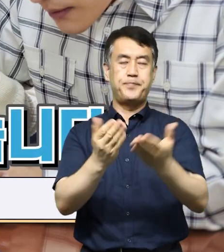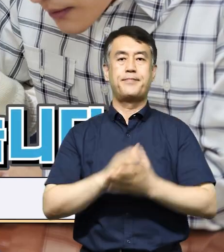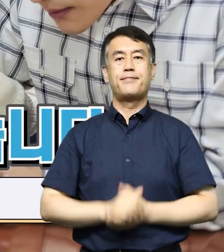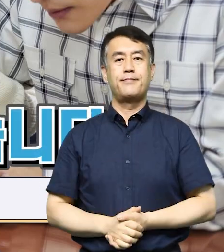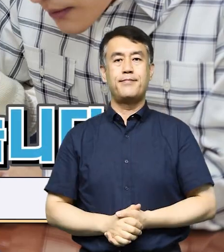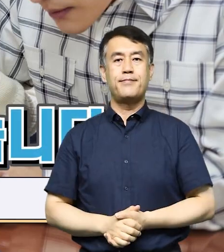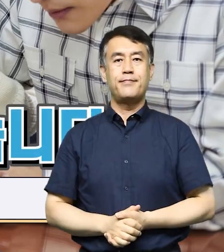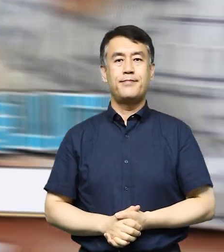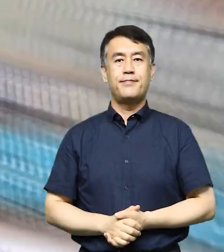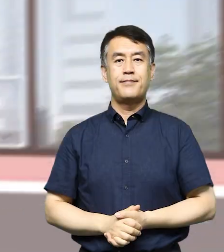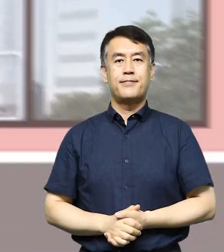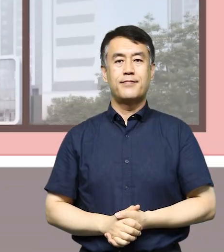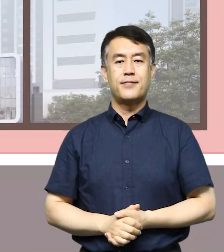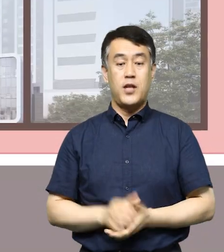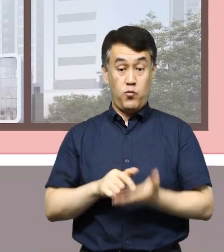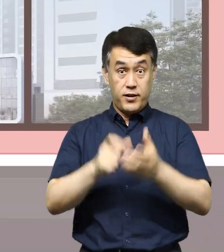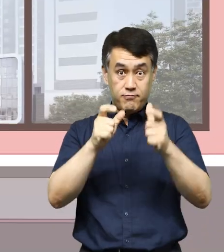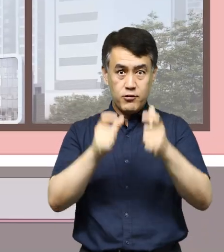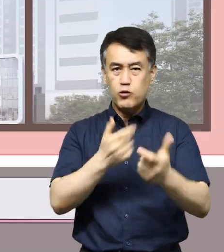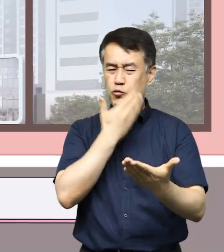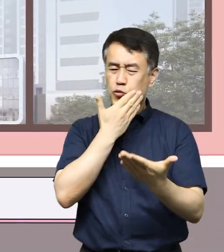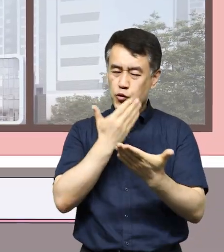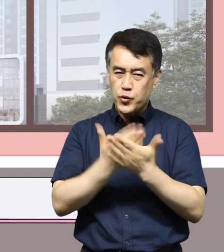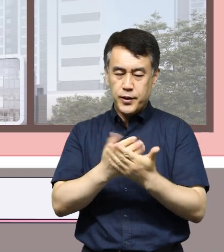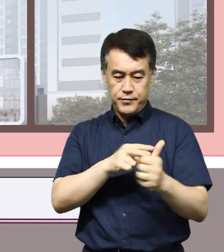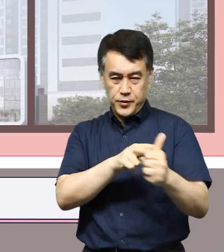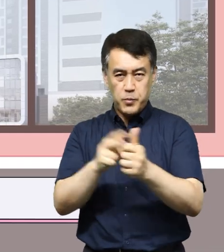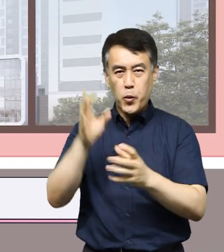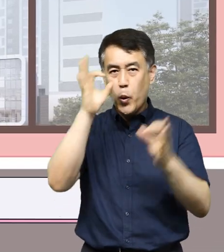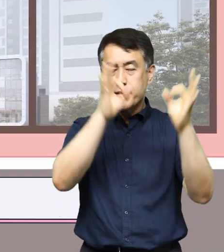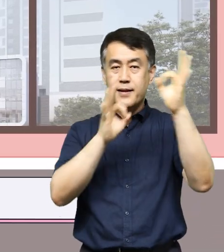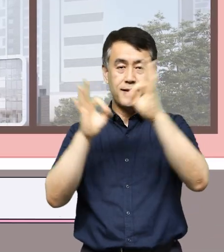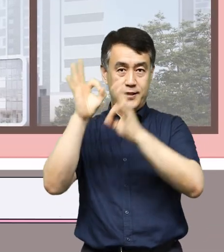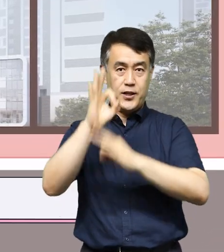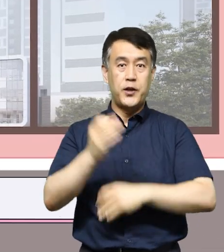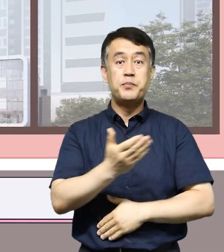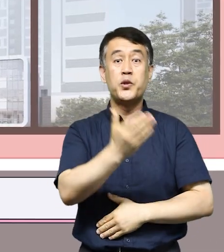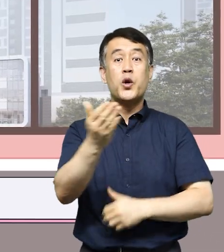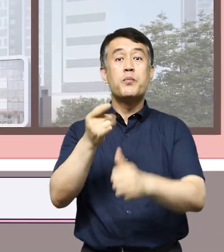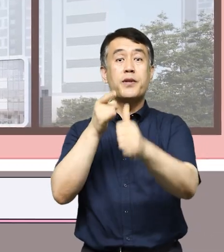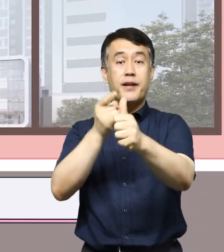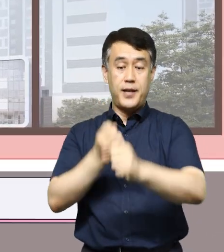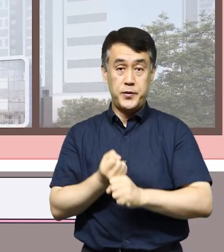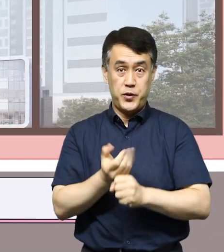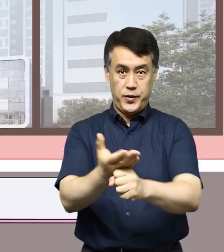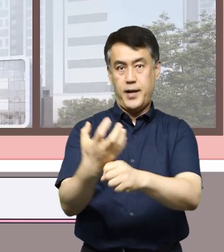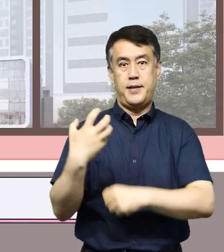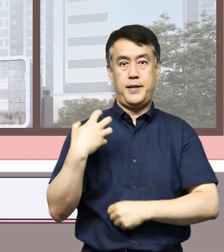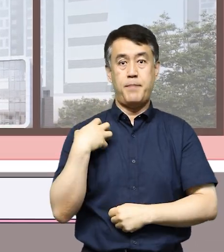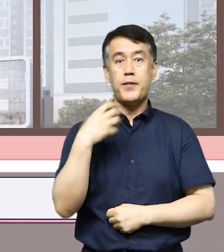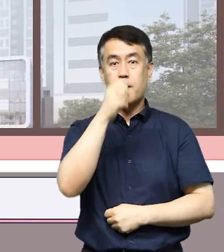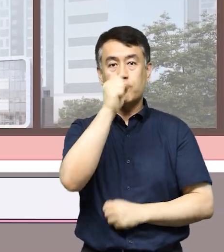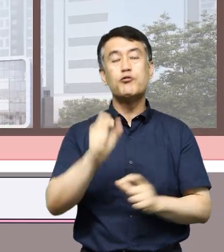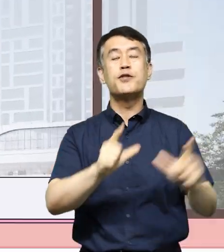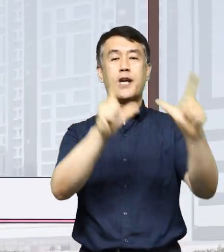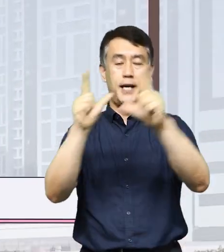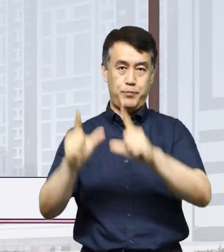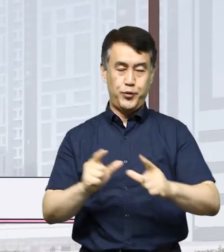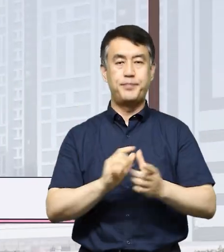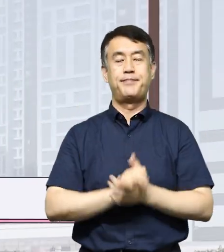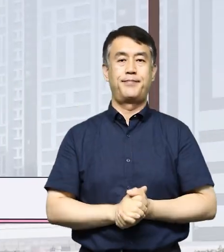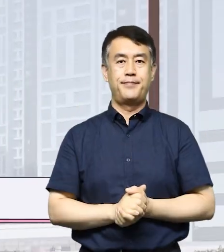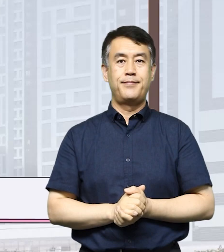다하겠습니다 우리구 알짜배기 정보를 찾아 구민 여러분께 전해드리는